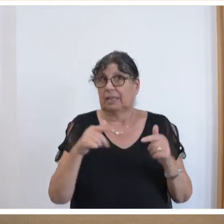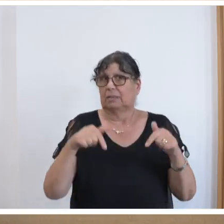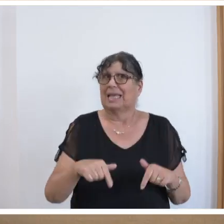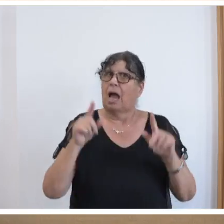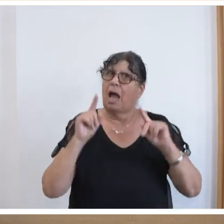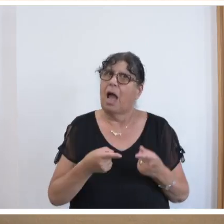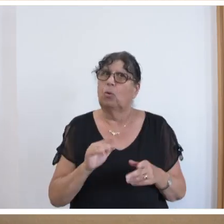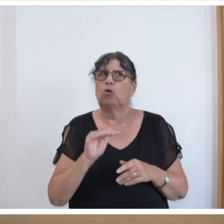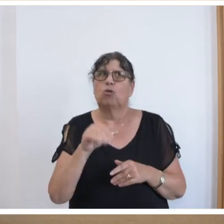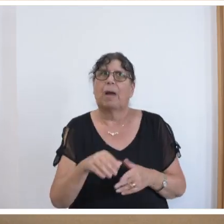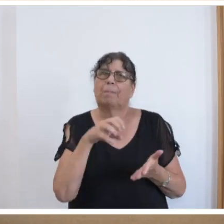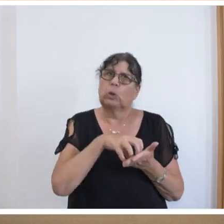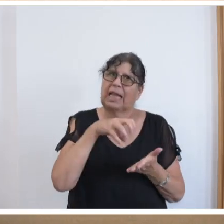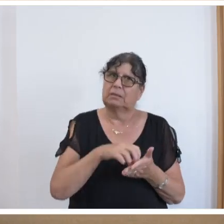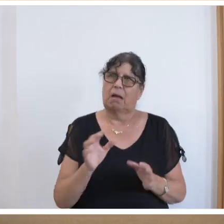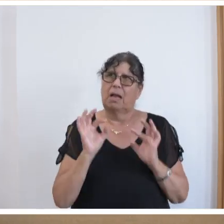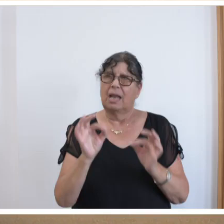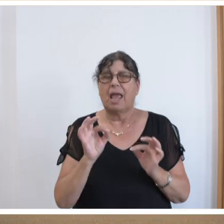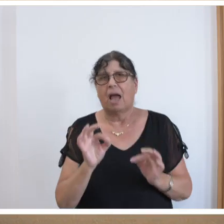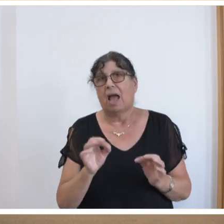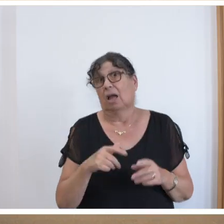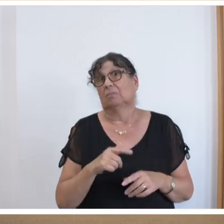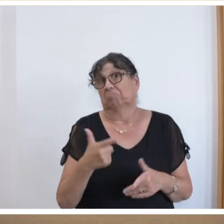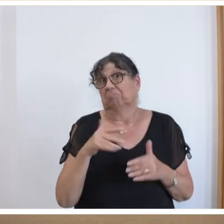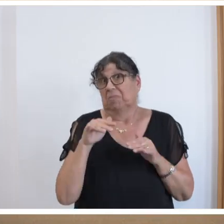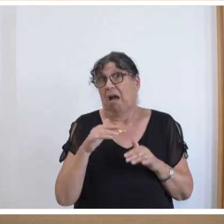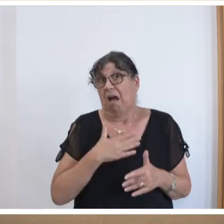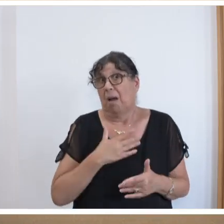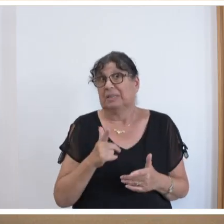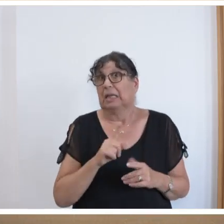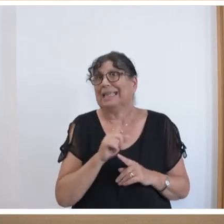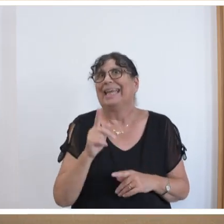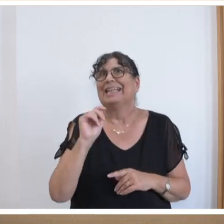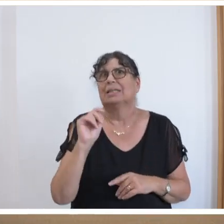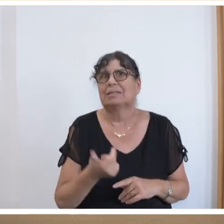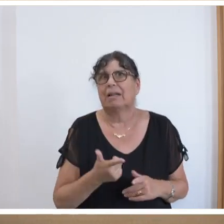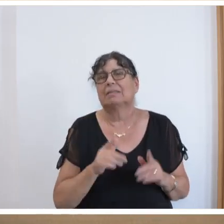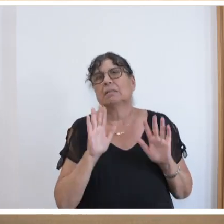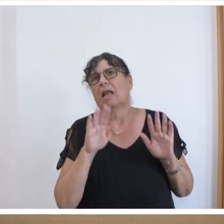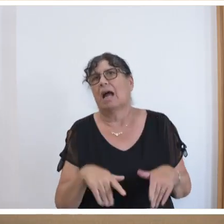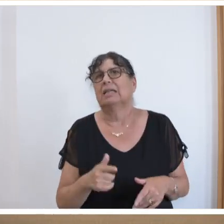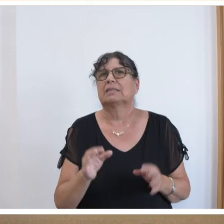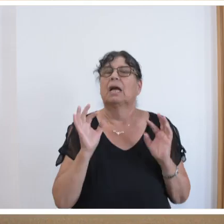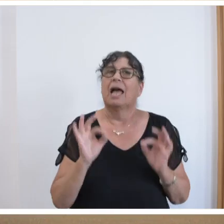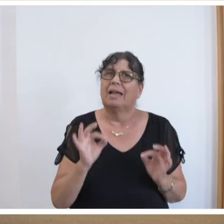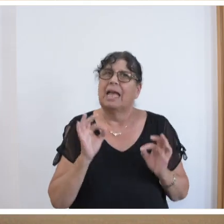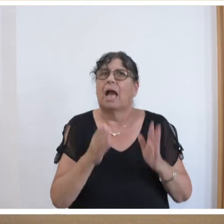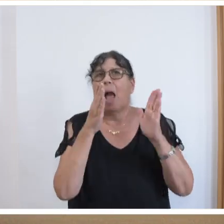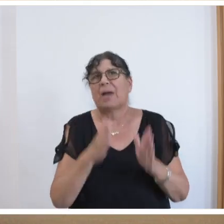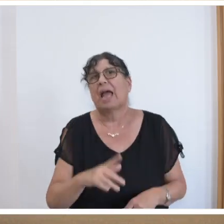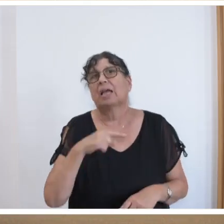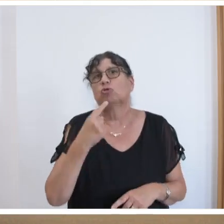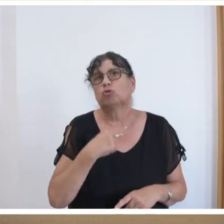auch über ein Potenzial an Lehrerinnen und Lehrern verfügen, die nicht selten als Lehrkräfte im Bereich der